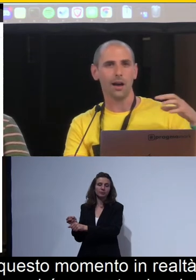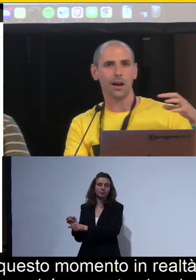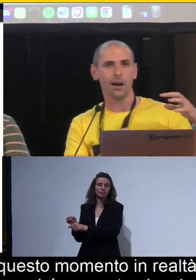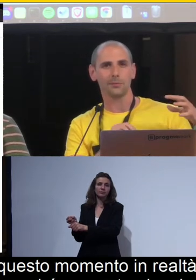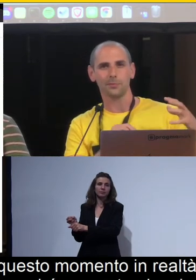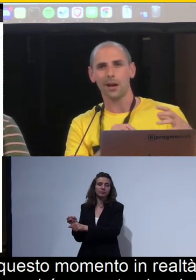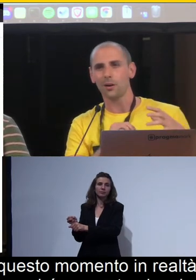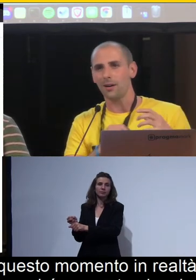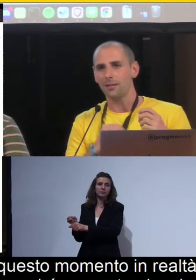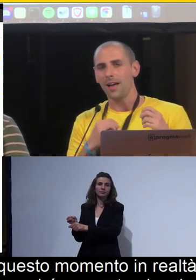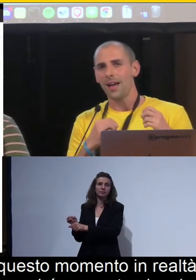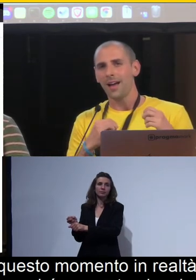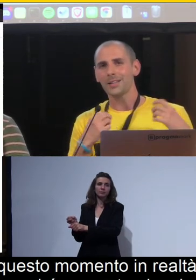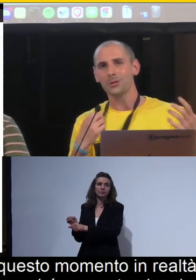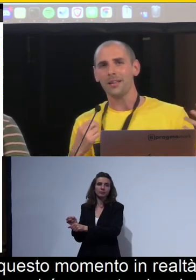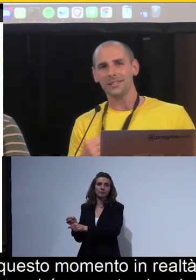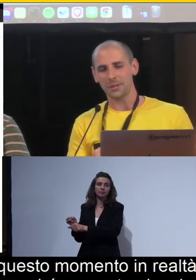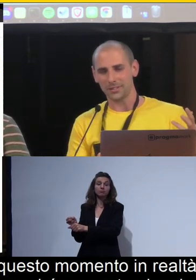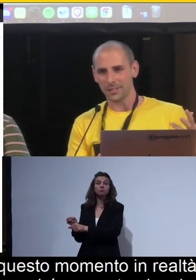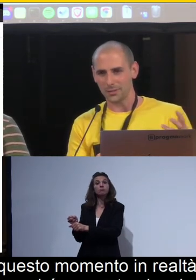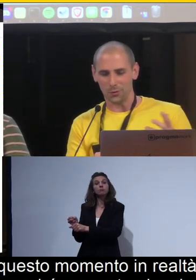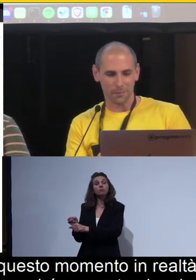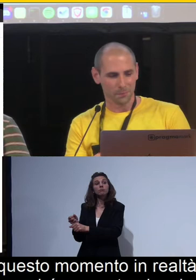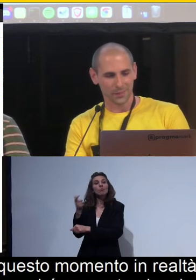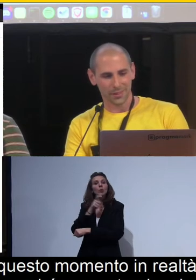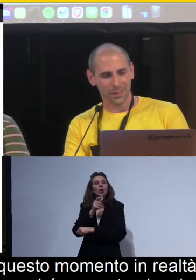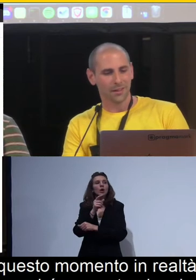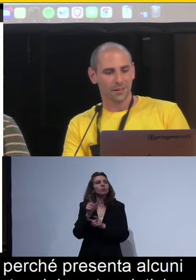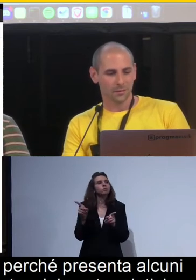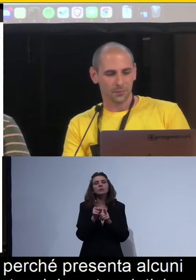a strumenti di presentazione,